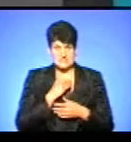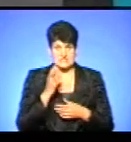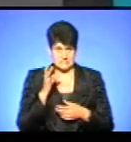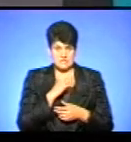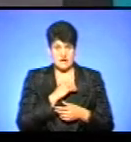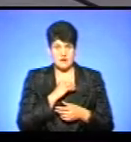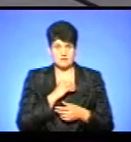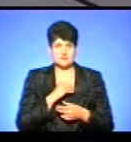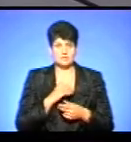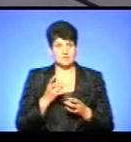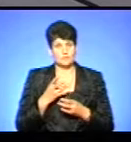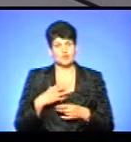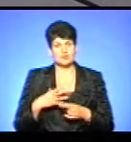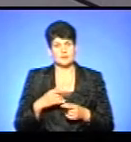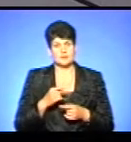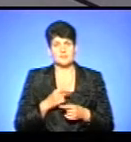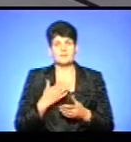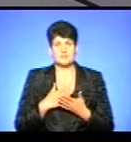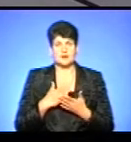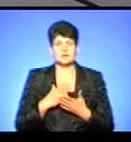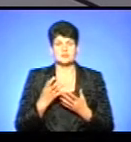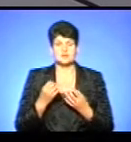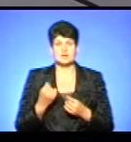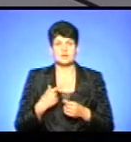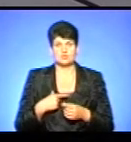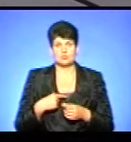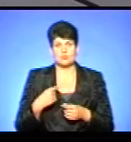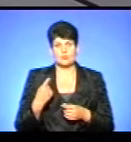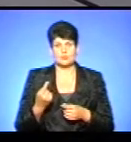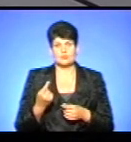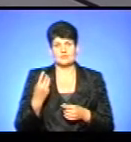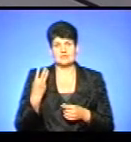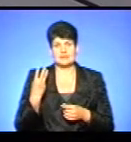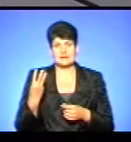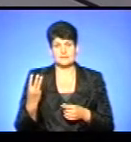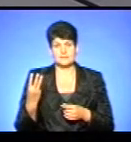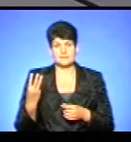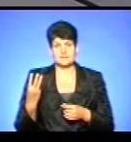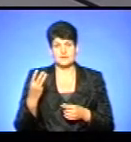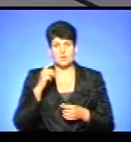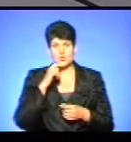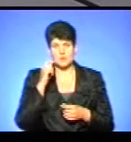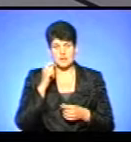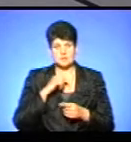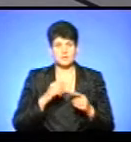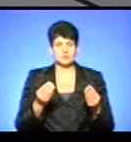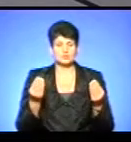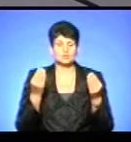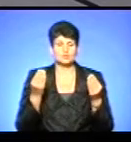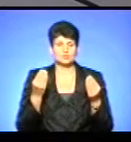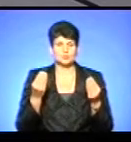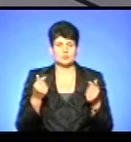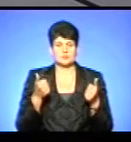доводилась чекати? От ми мали з собою ще таких три українські суперкласні